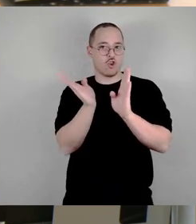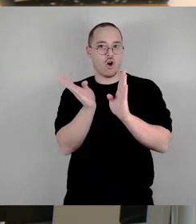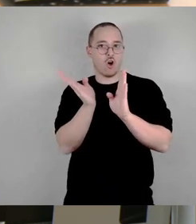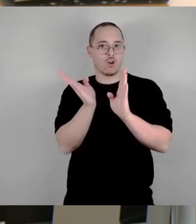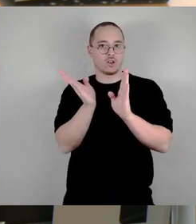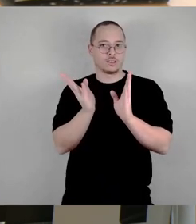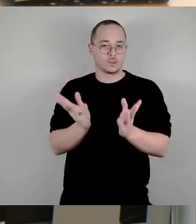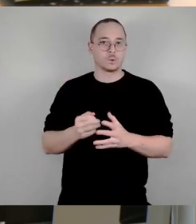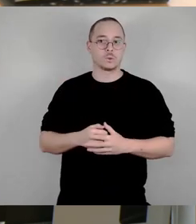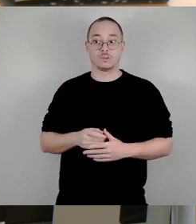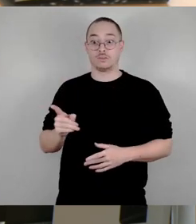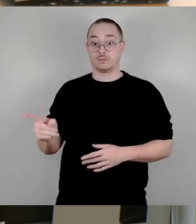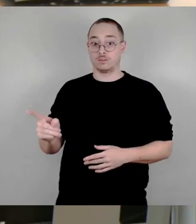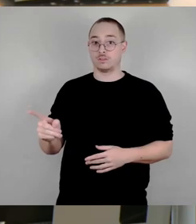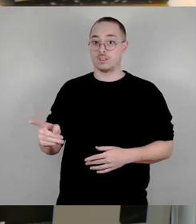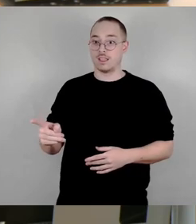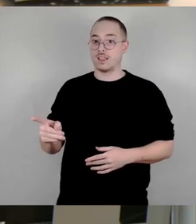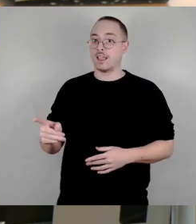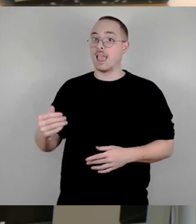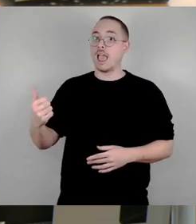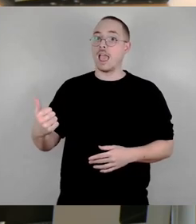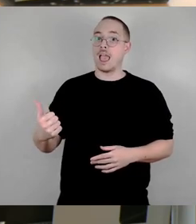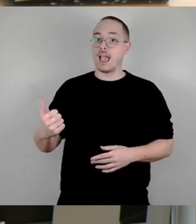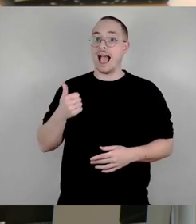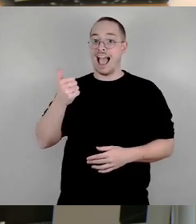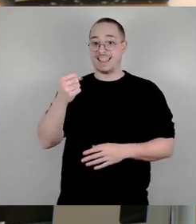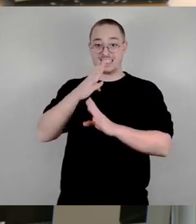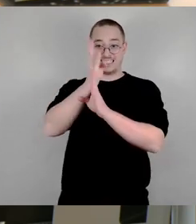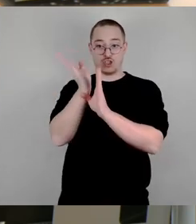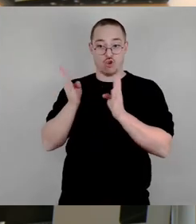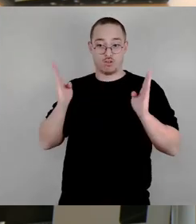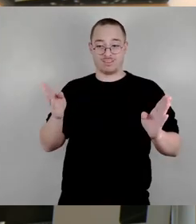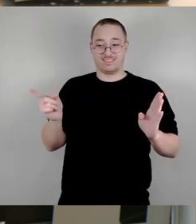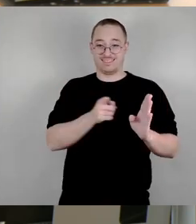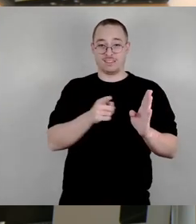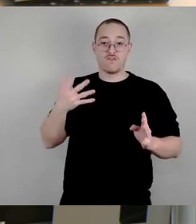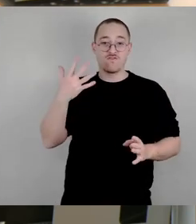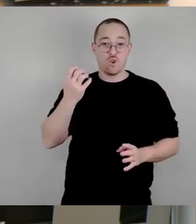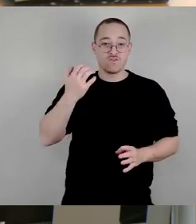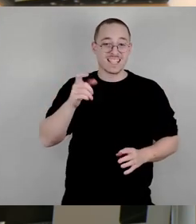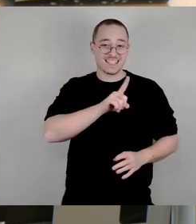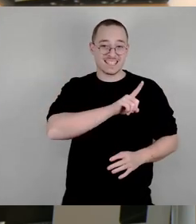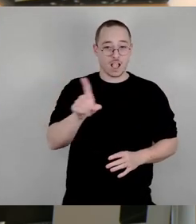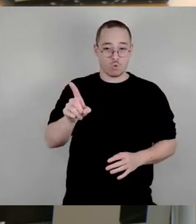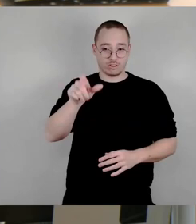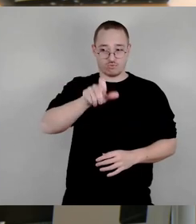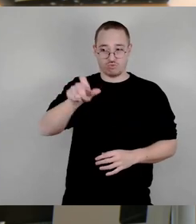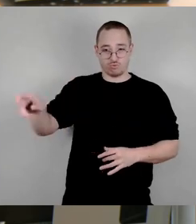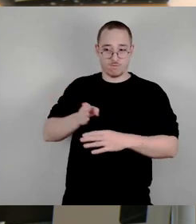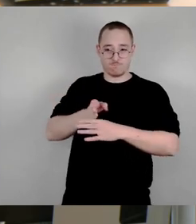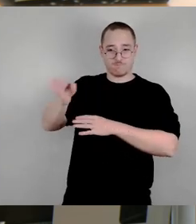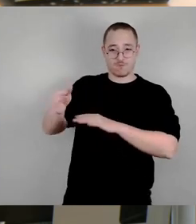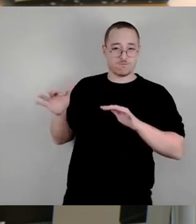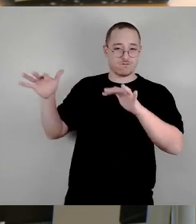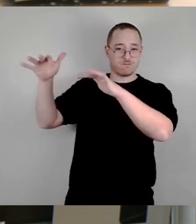50.000 Badegästen pro Saison. Und für dieses großartige Freibad, was sich eines solch